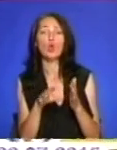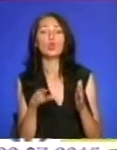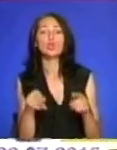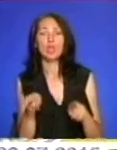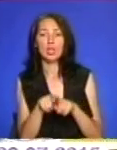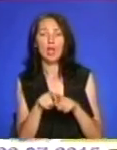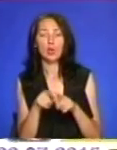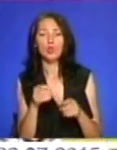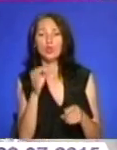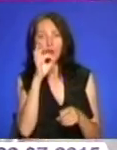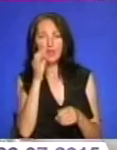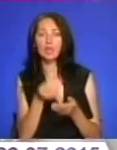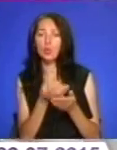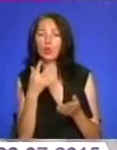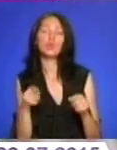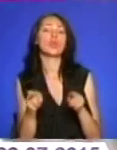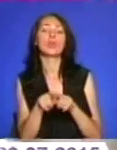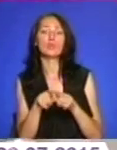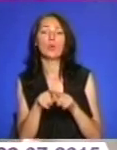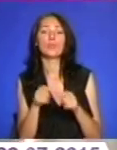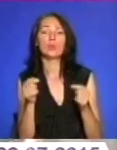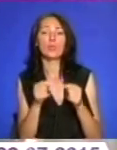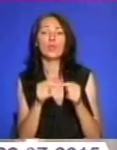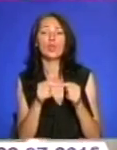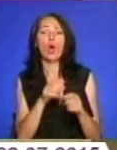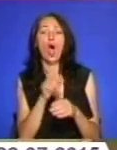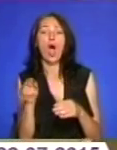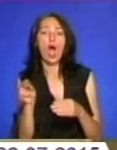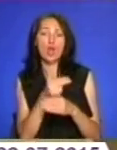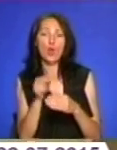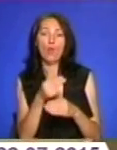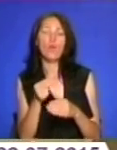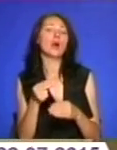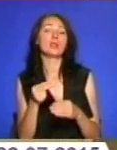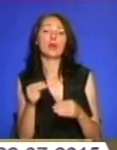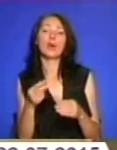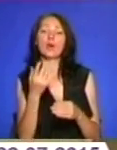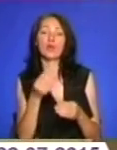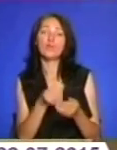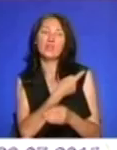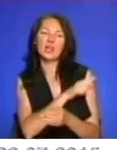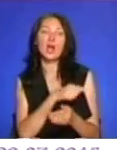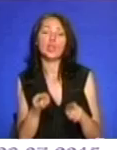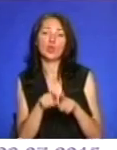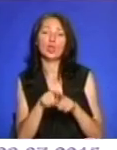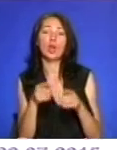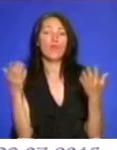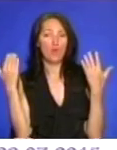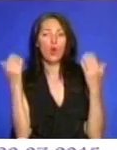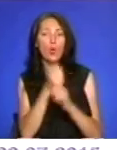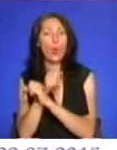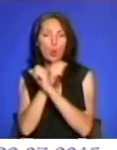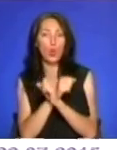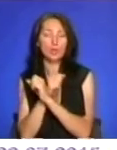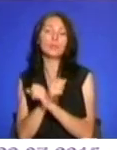дорожчають, відповідно, лікування у медичних закладах дорівнює майже відпочинку на курорті. Додайте до цього оплату за